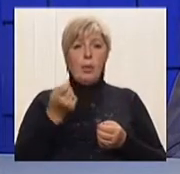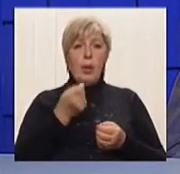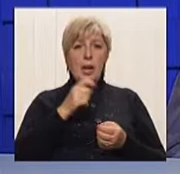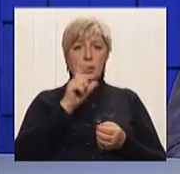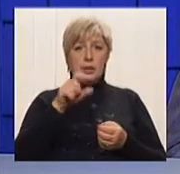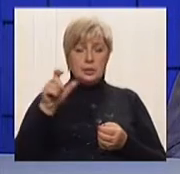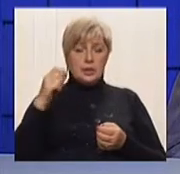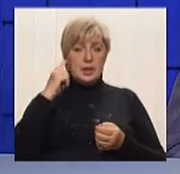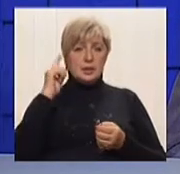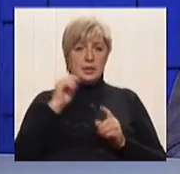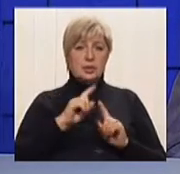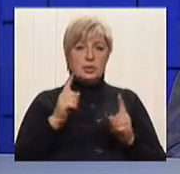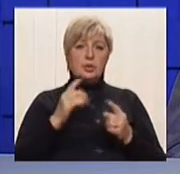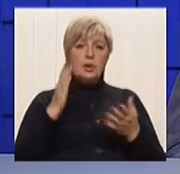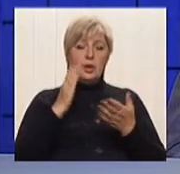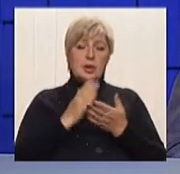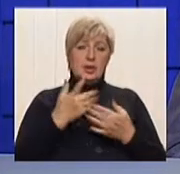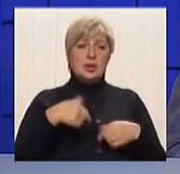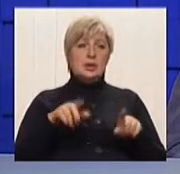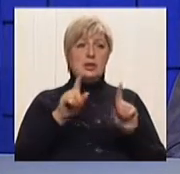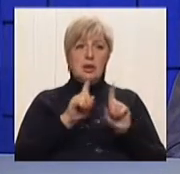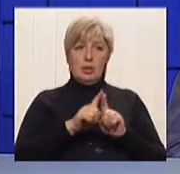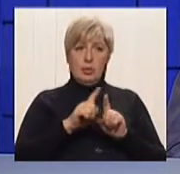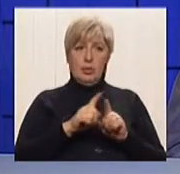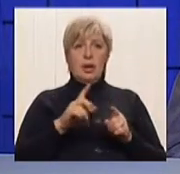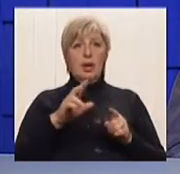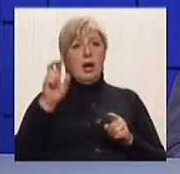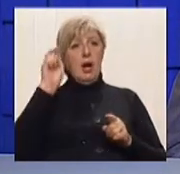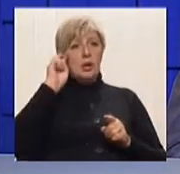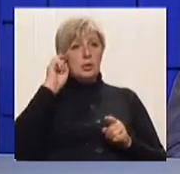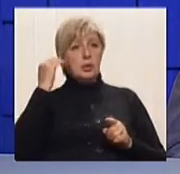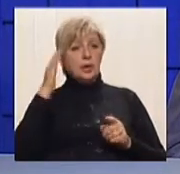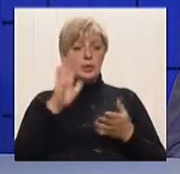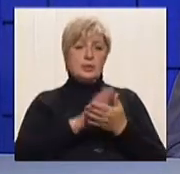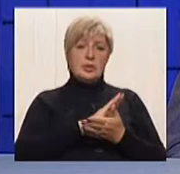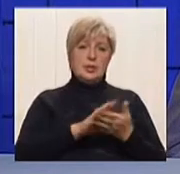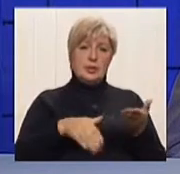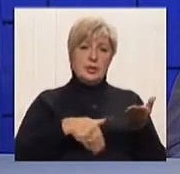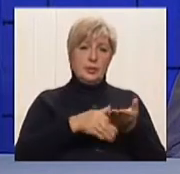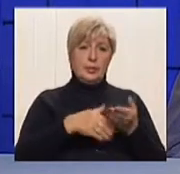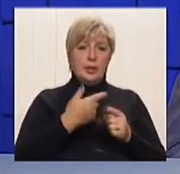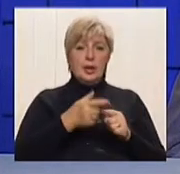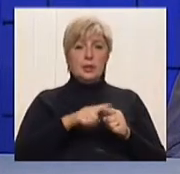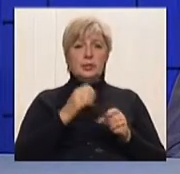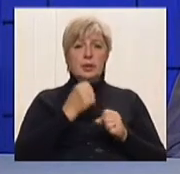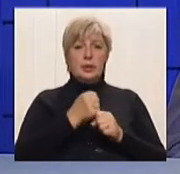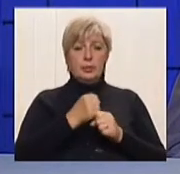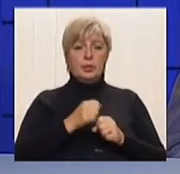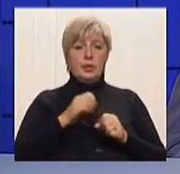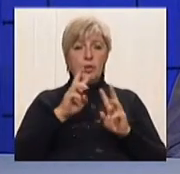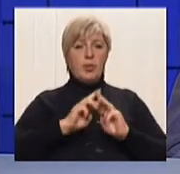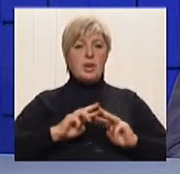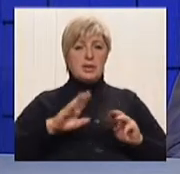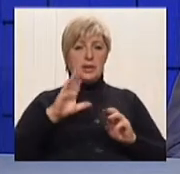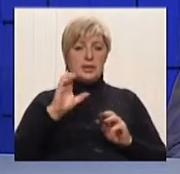що є така система безплатна правова допомога, господарська, яка работает при Міністерію юстиції, де работають